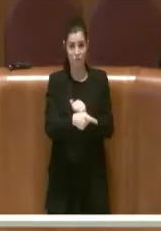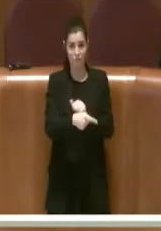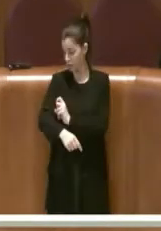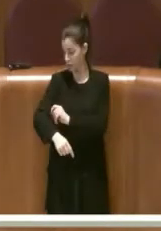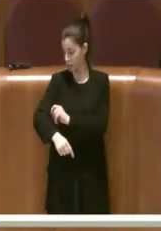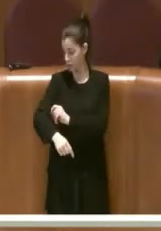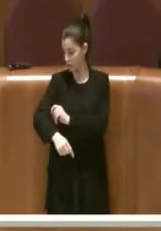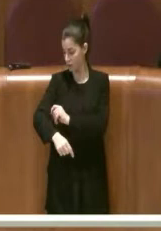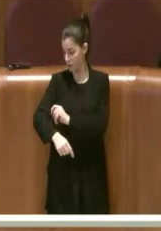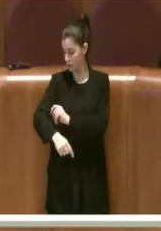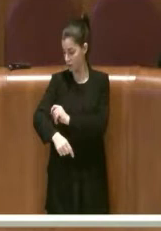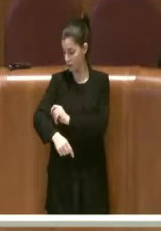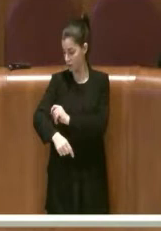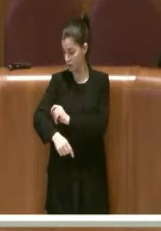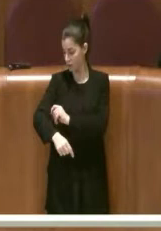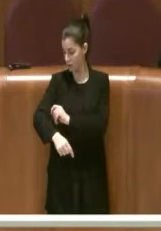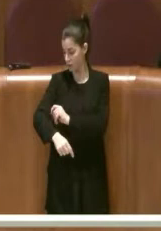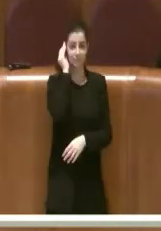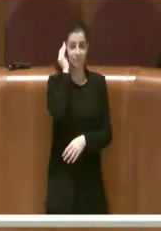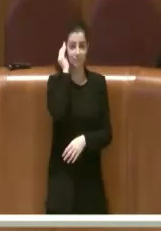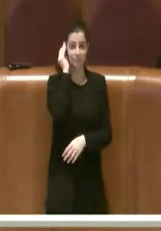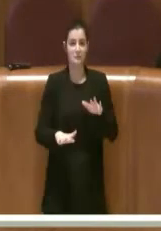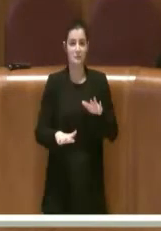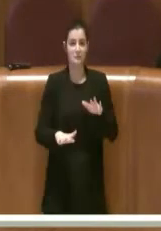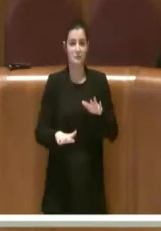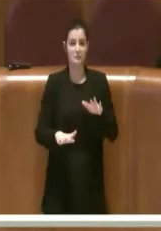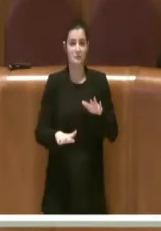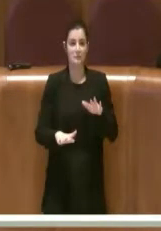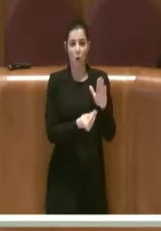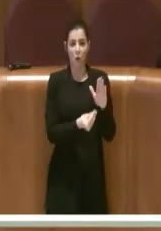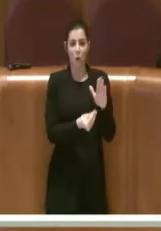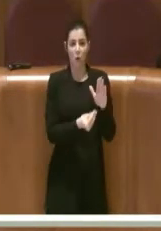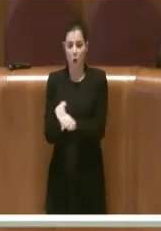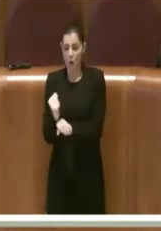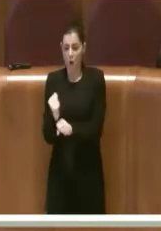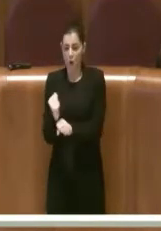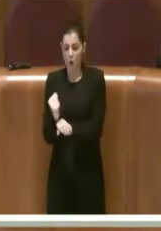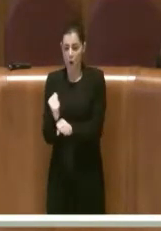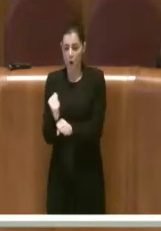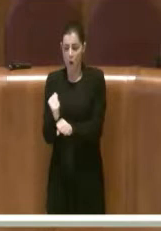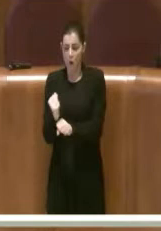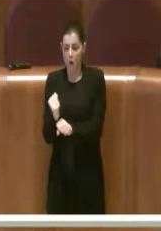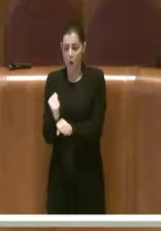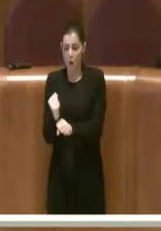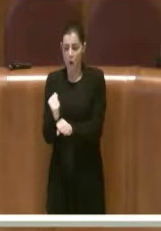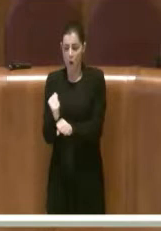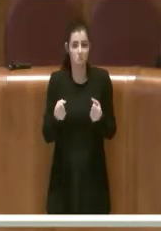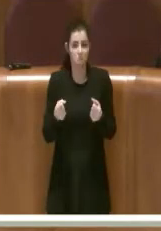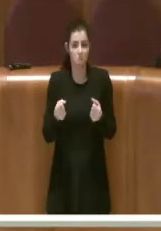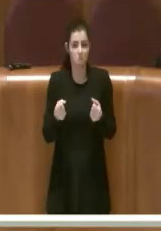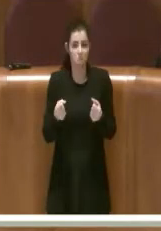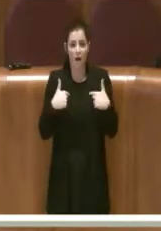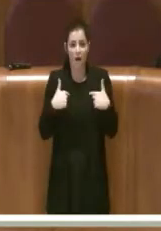da opere stralciate, rimaniamo basiti ovviamente da quelle opere che avevamo